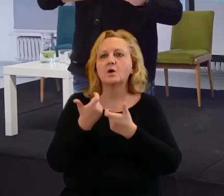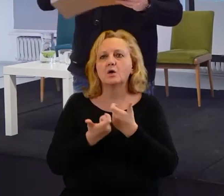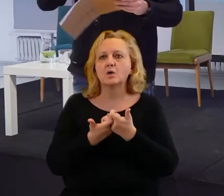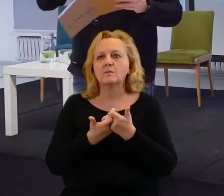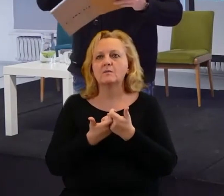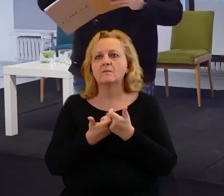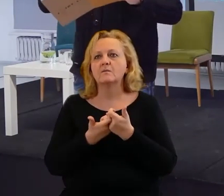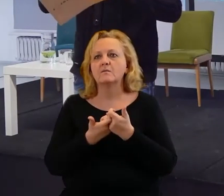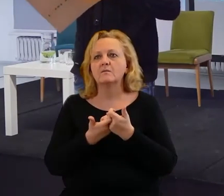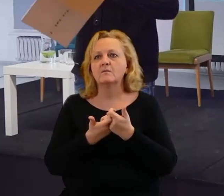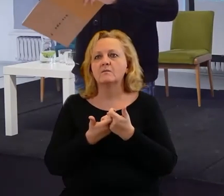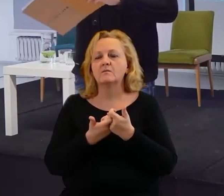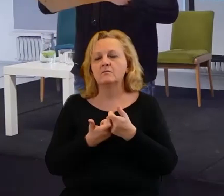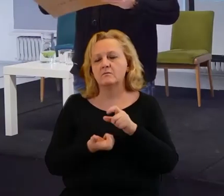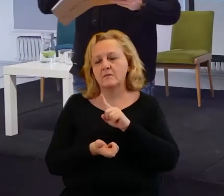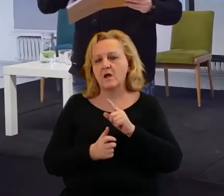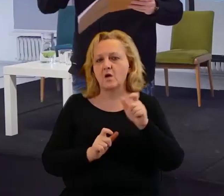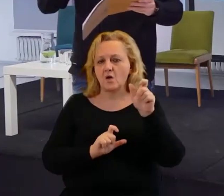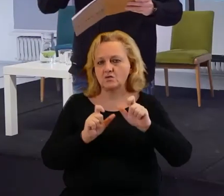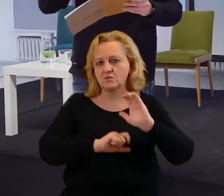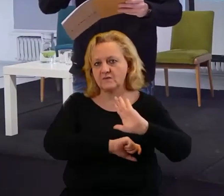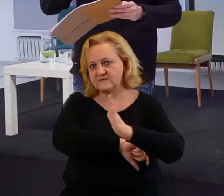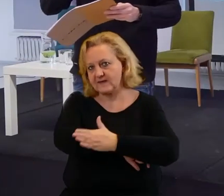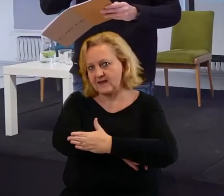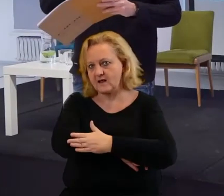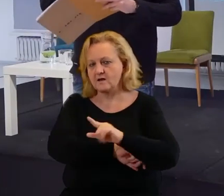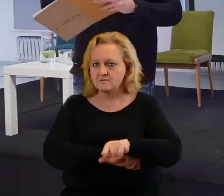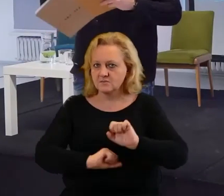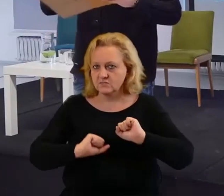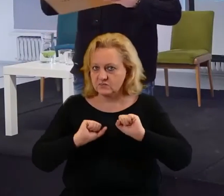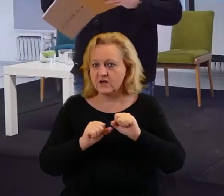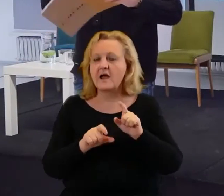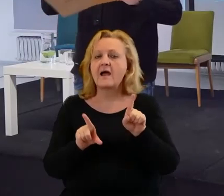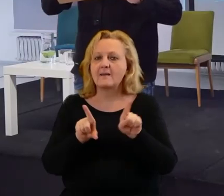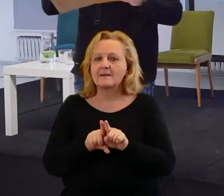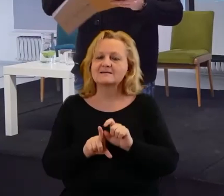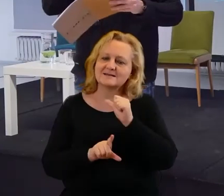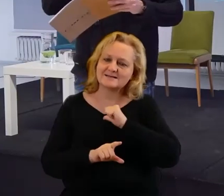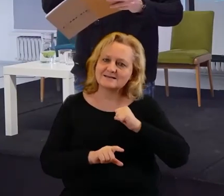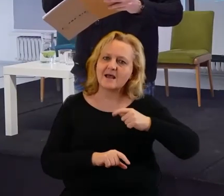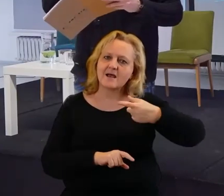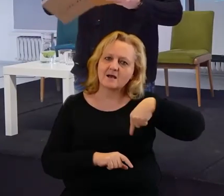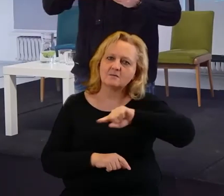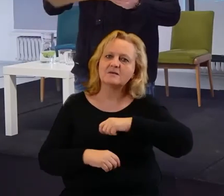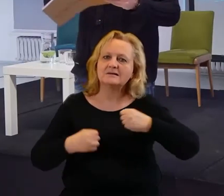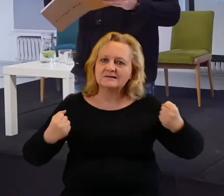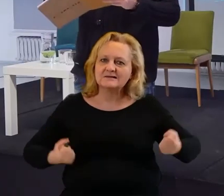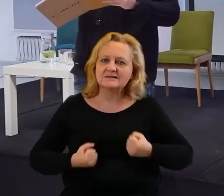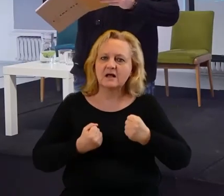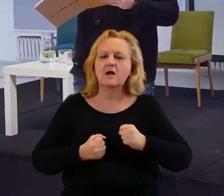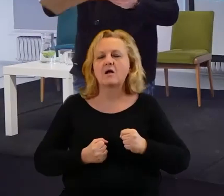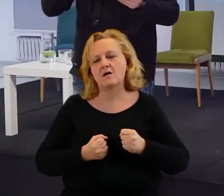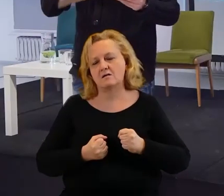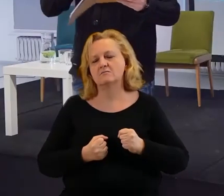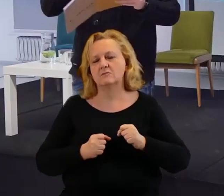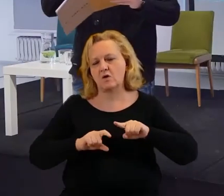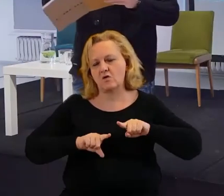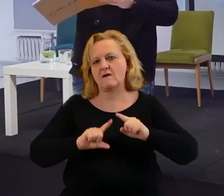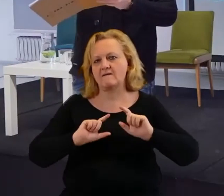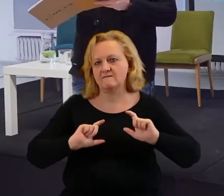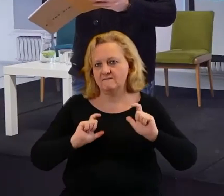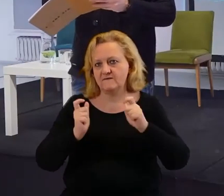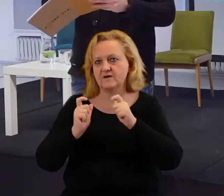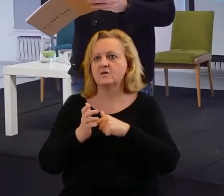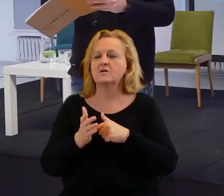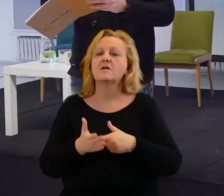że apelujemy o to, żeby osoby wspierały jakieś akcje, tylko też sami staramy się organizować różne wydarzenia dla społeczności lokalnej, której towarzyszą między